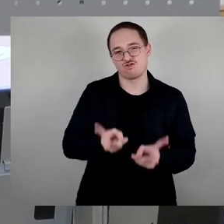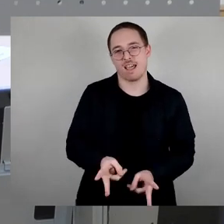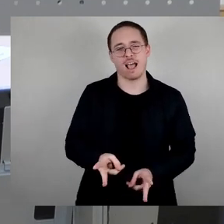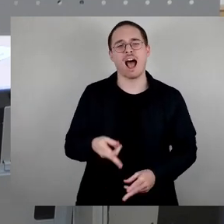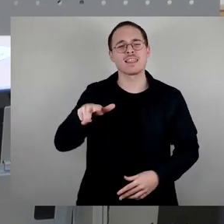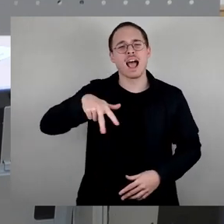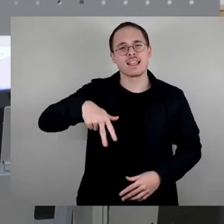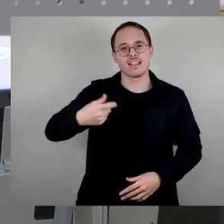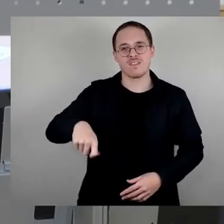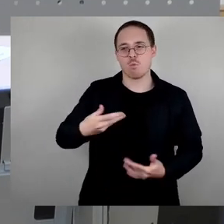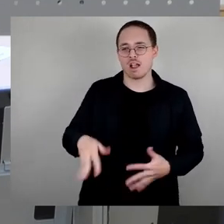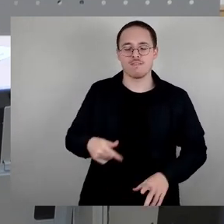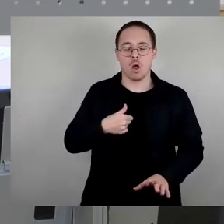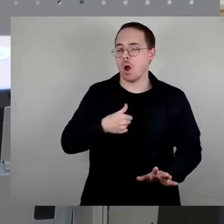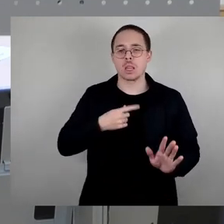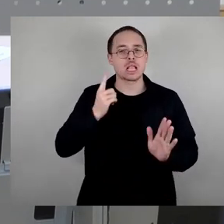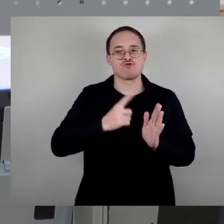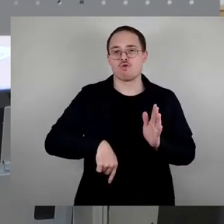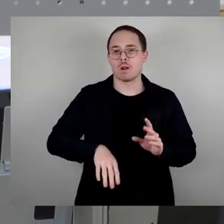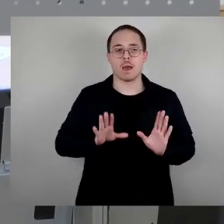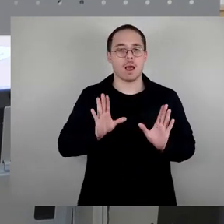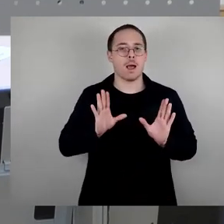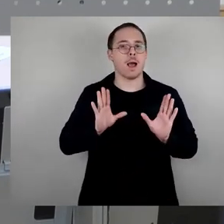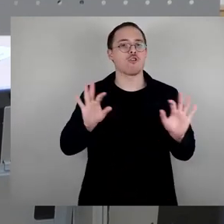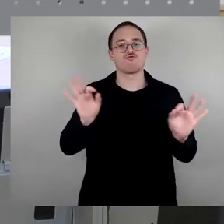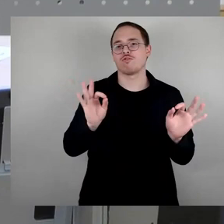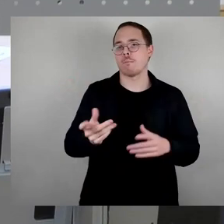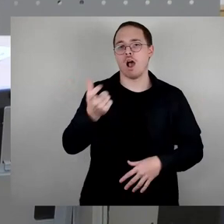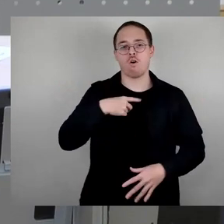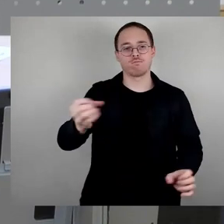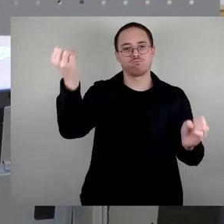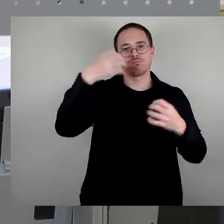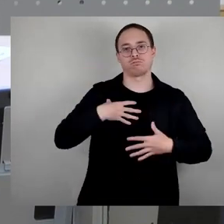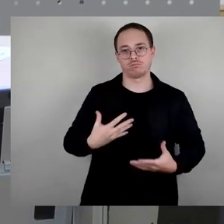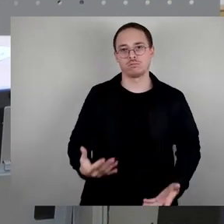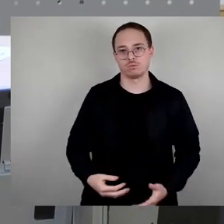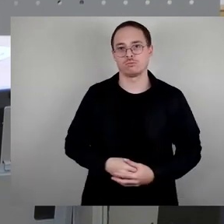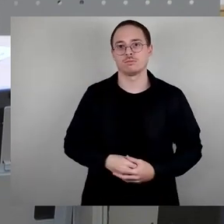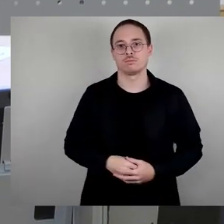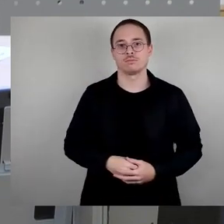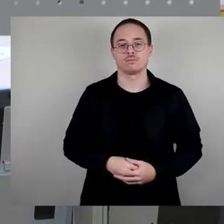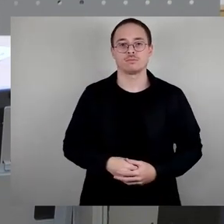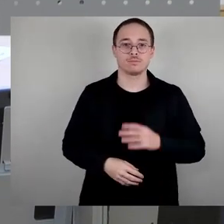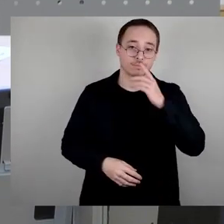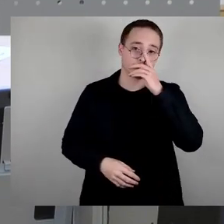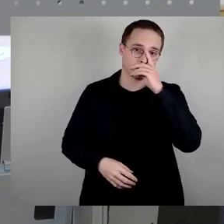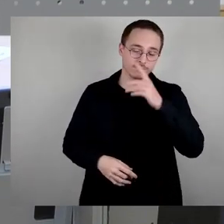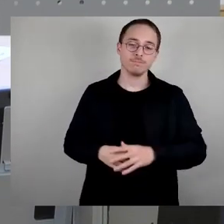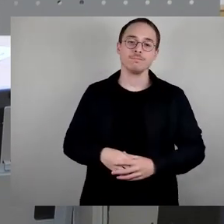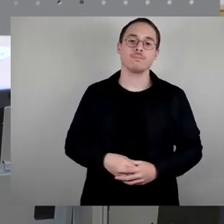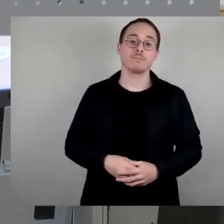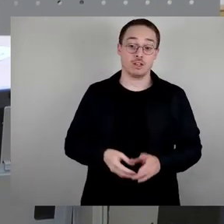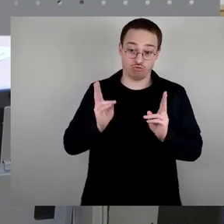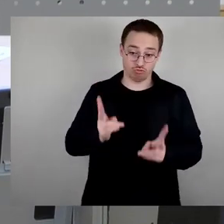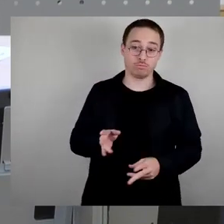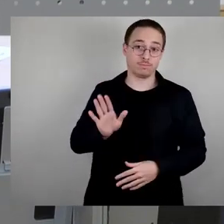Noch ein Wort zu Herrn Hecht. Herr Hecht, Sie haben mit Ihrer Rede der Friedensbewegung der 80er Jahre